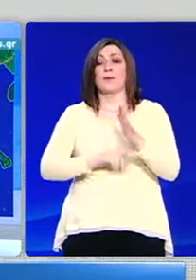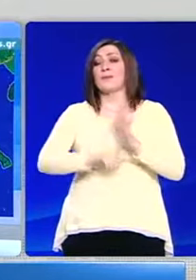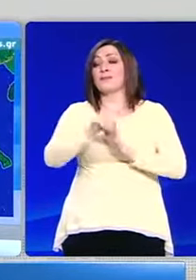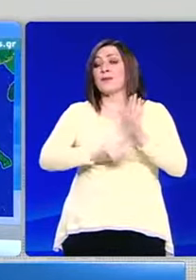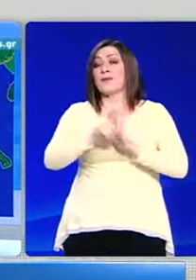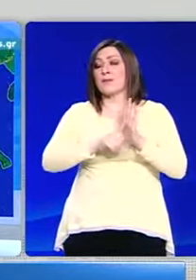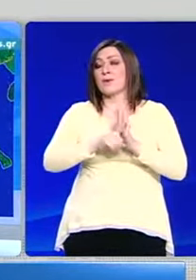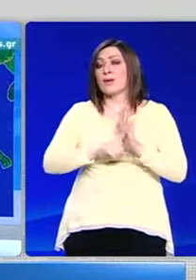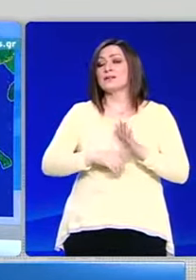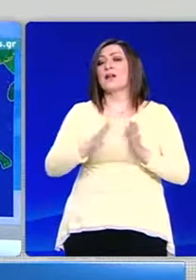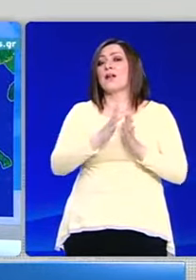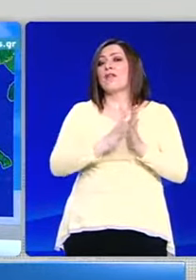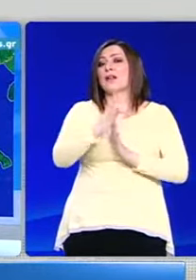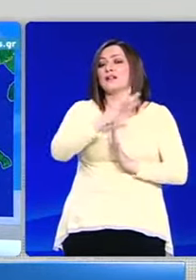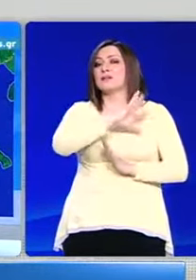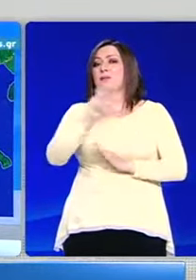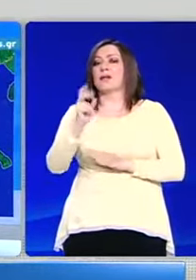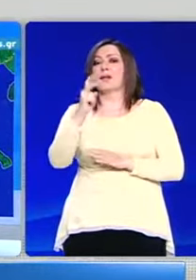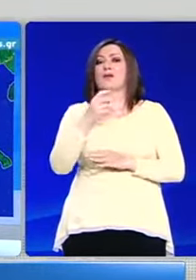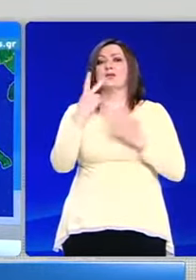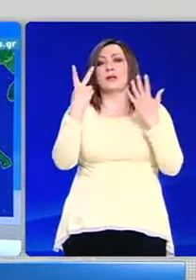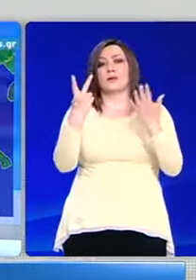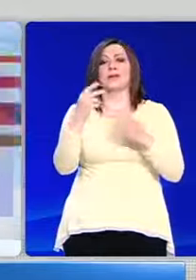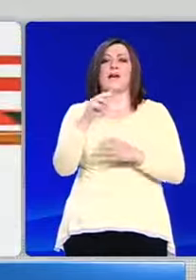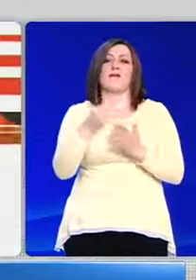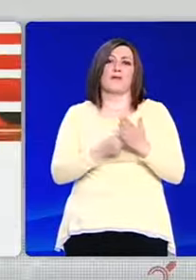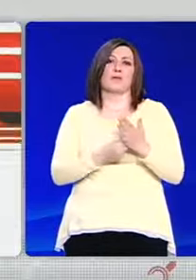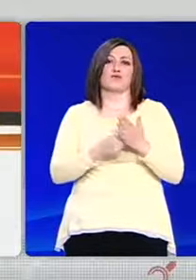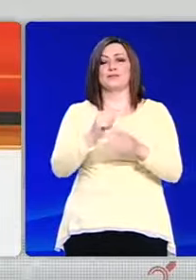η θερμοκρασία στην πόλη από 14 έως 27 βαθμούς.